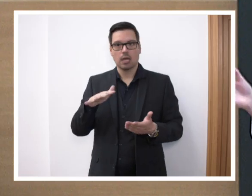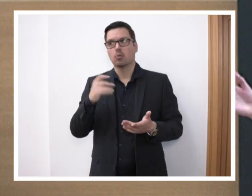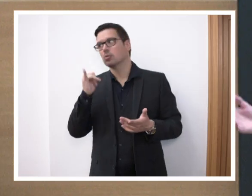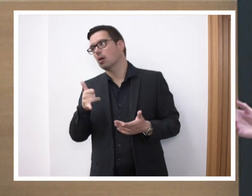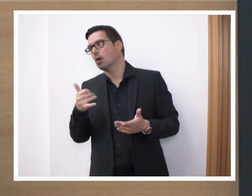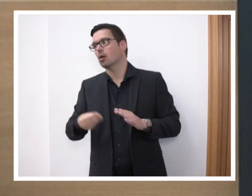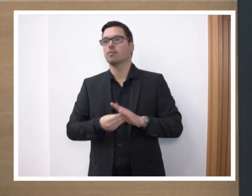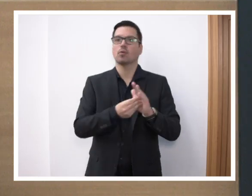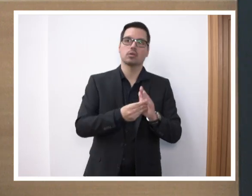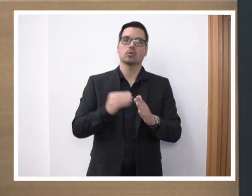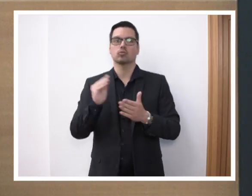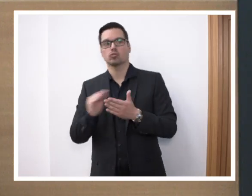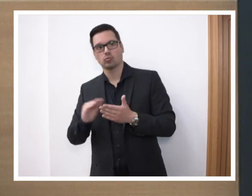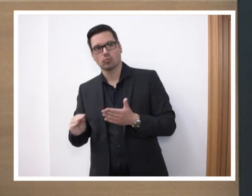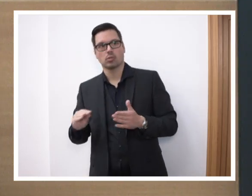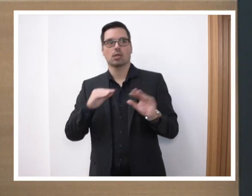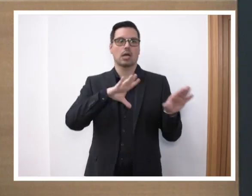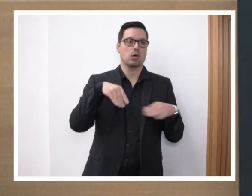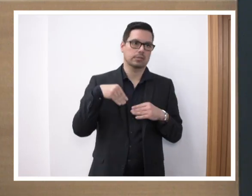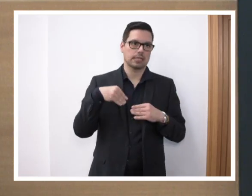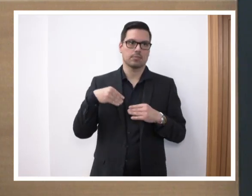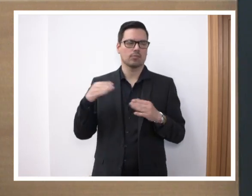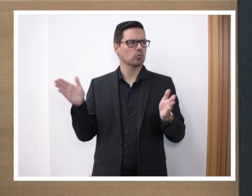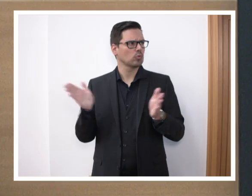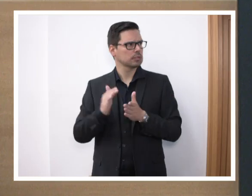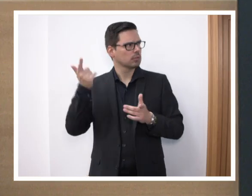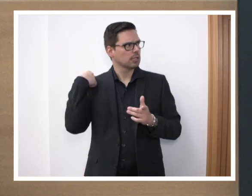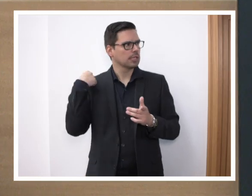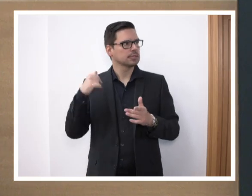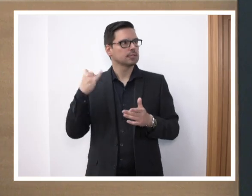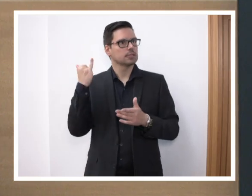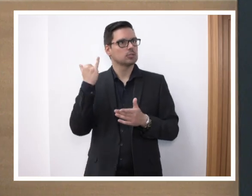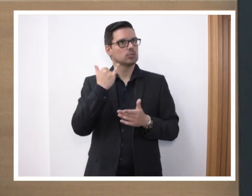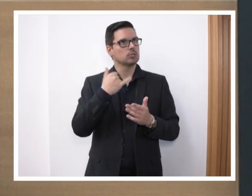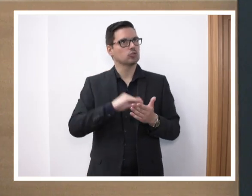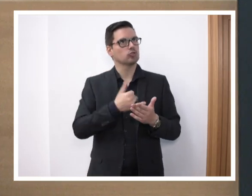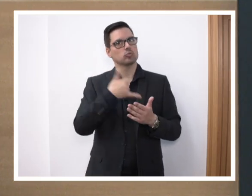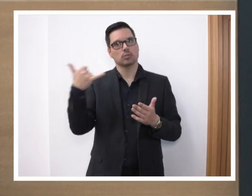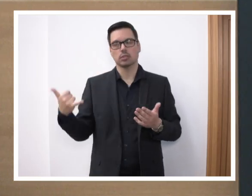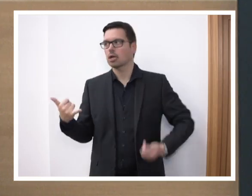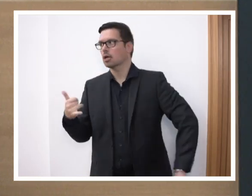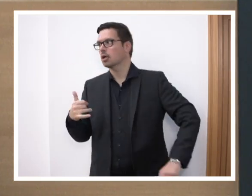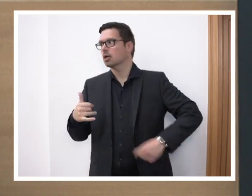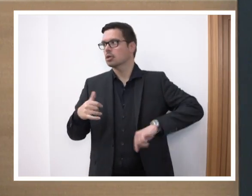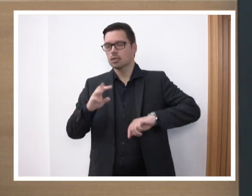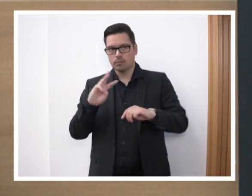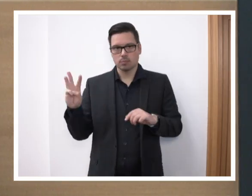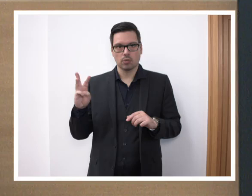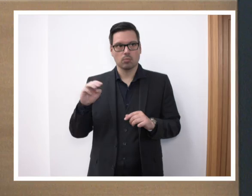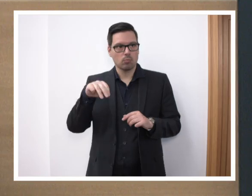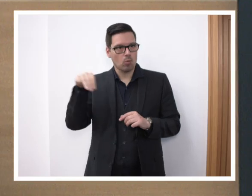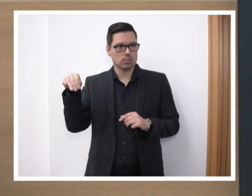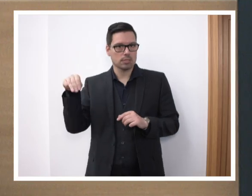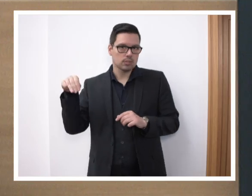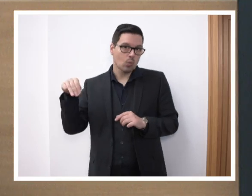Förderschulen, das wäre was anderes, das wäre eine Ausnahme. Vor kurzem, ich glaube im letzten Schuljahr hat auch in Oberwürzbach eine Montessori-Gemeinschaftsschule